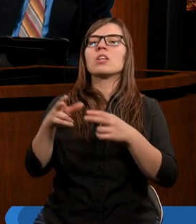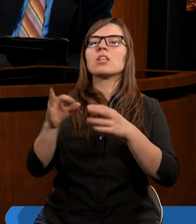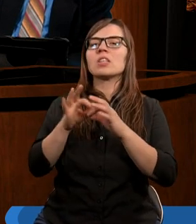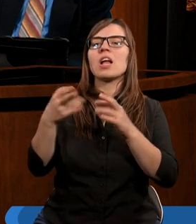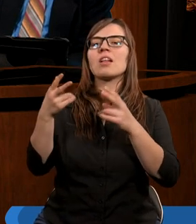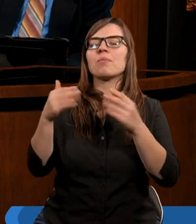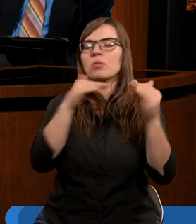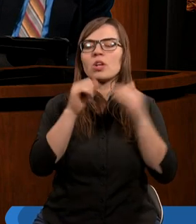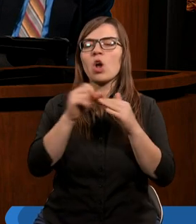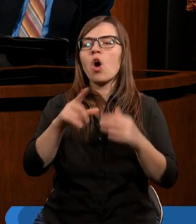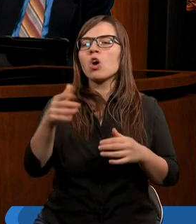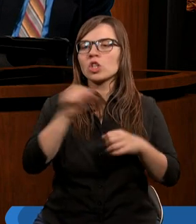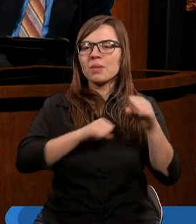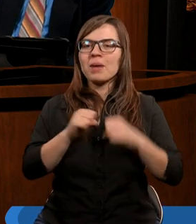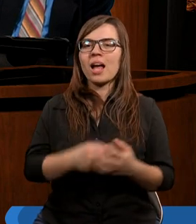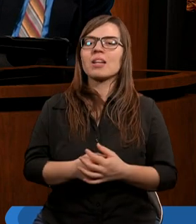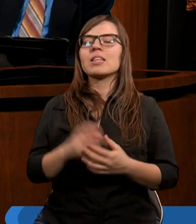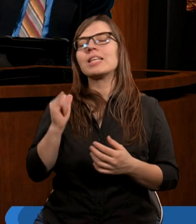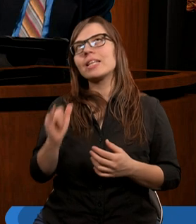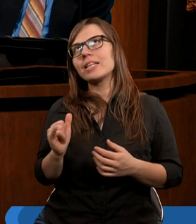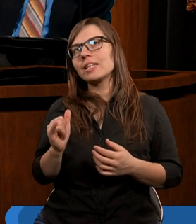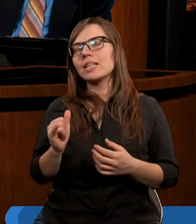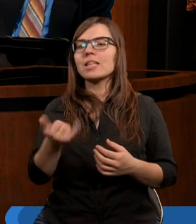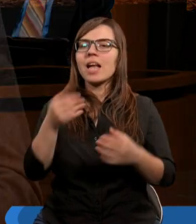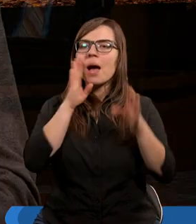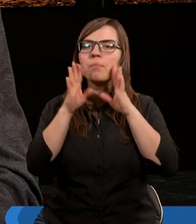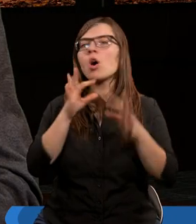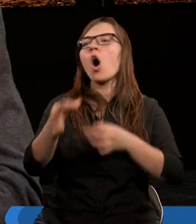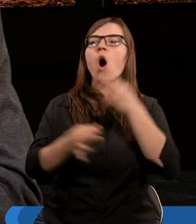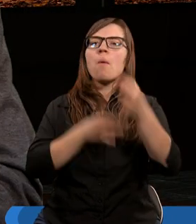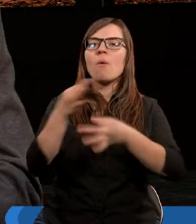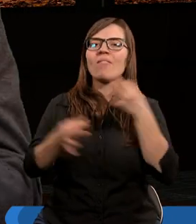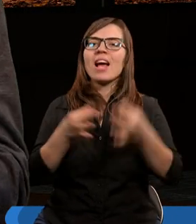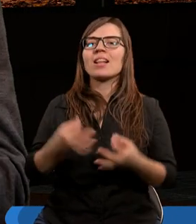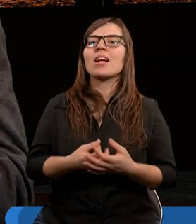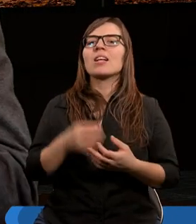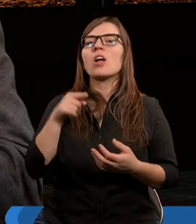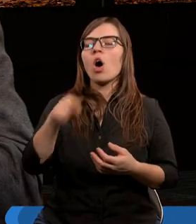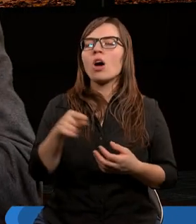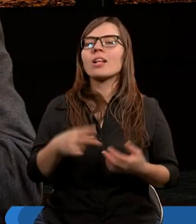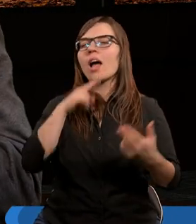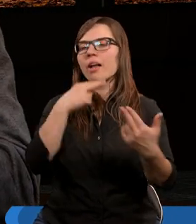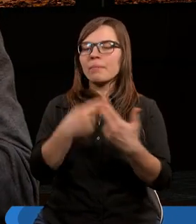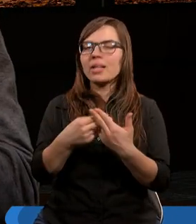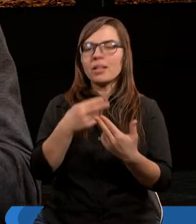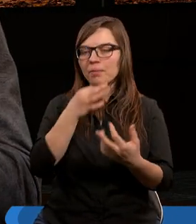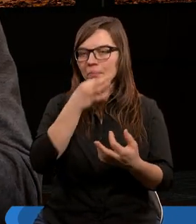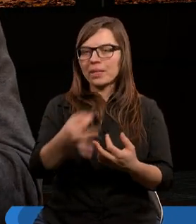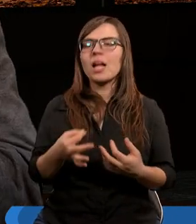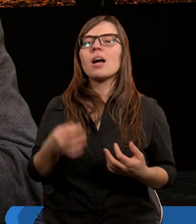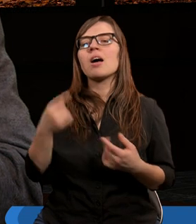rozdziału listu do Rzymia? I jakby odpowiadając na to pytanie,